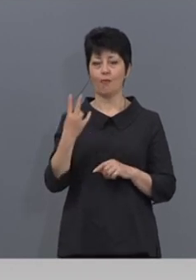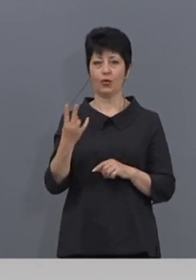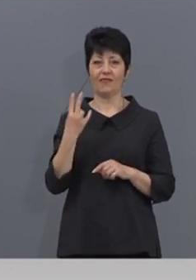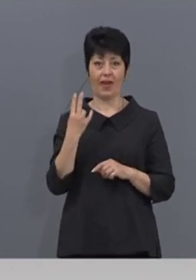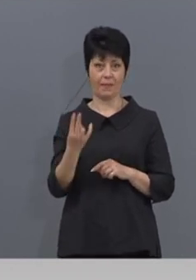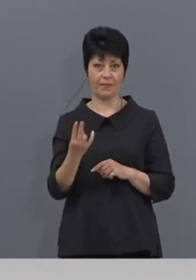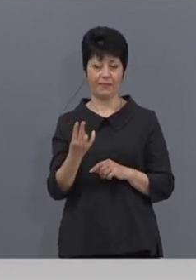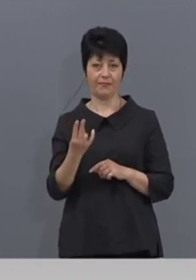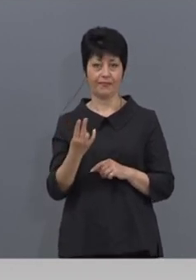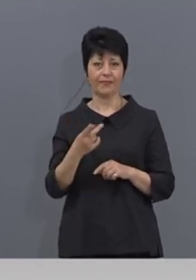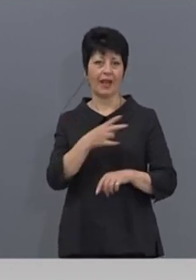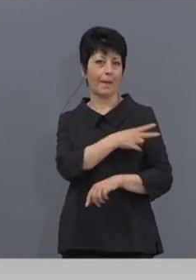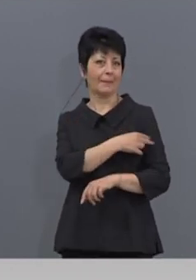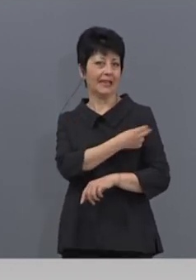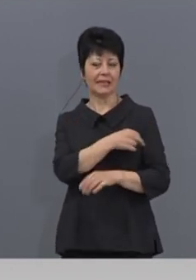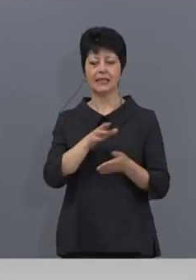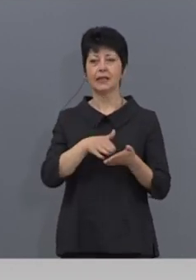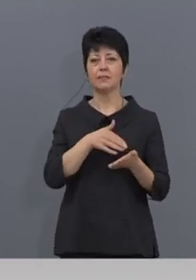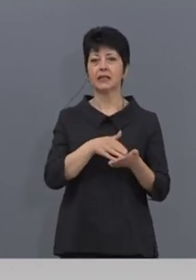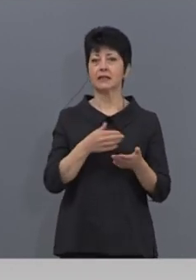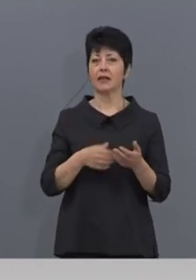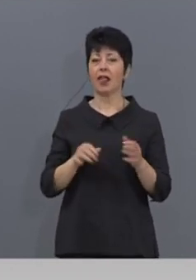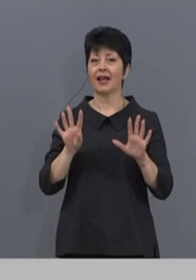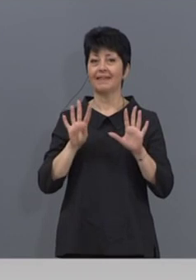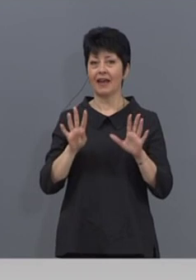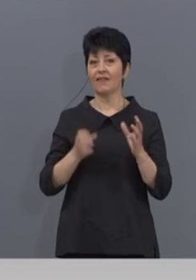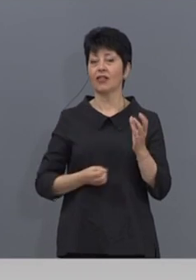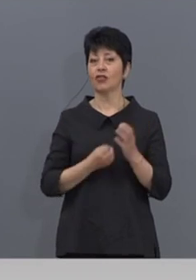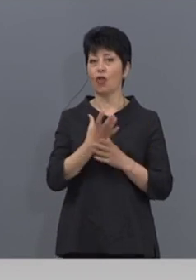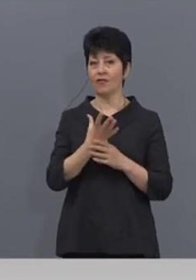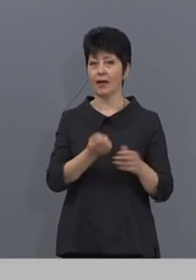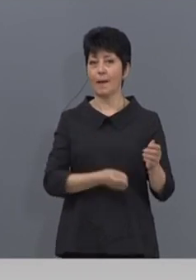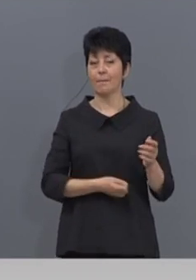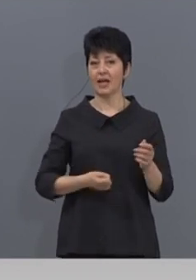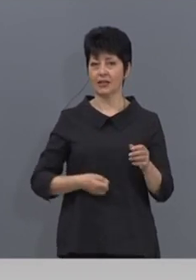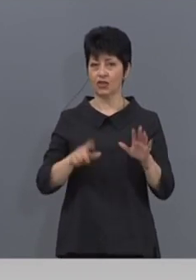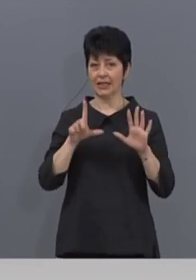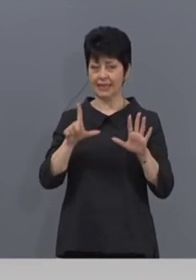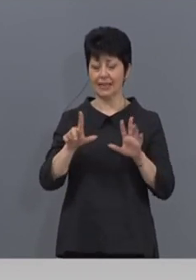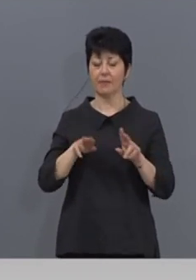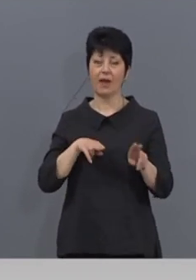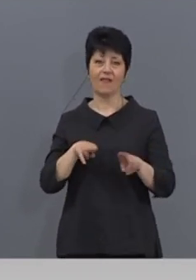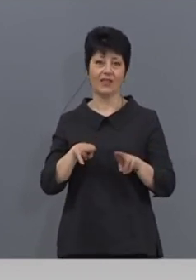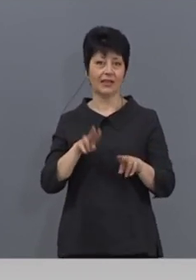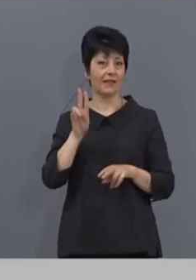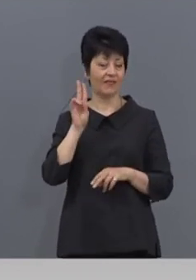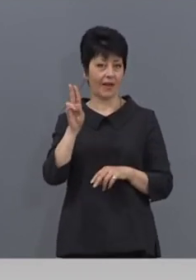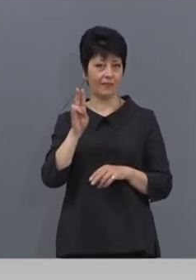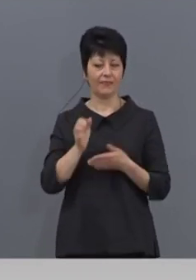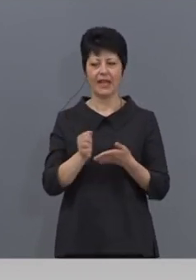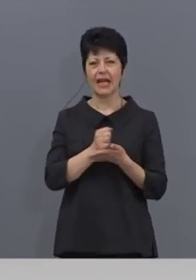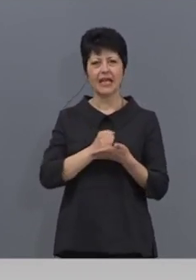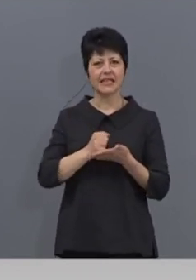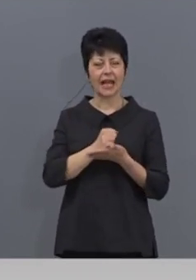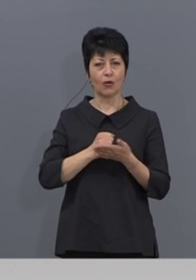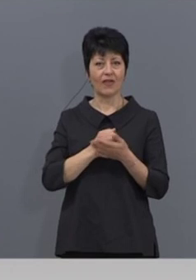Медицински персонал, 9 нови случая, в Пазърджик 7 и в Видин 2. Изликуване,